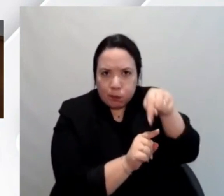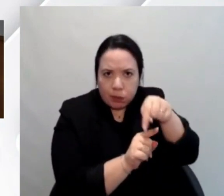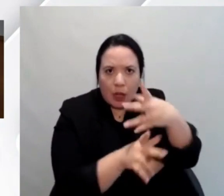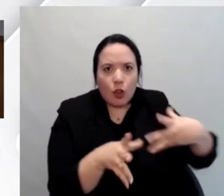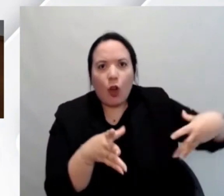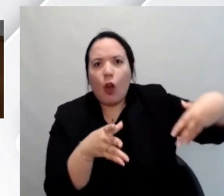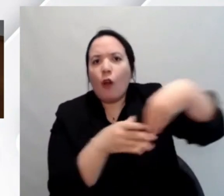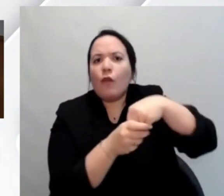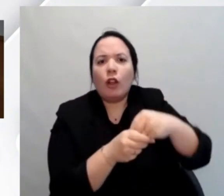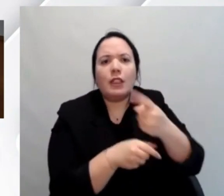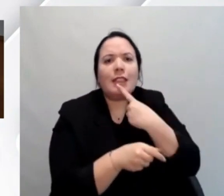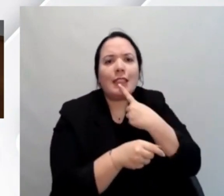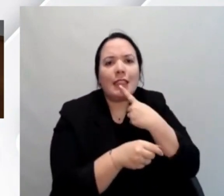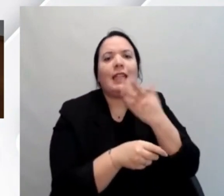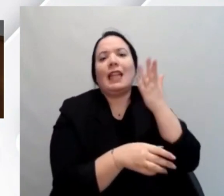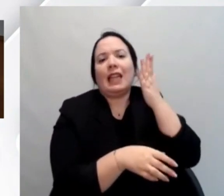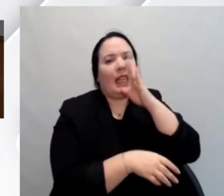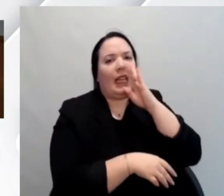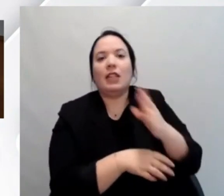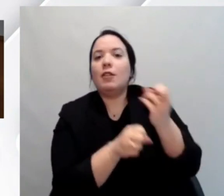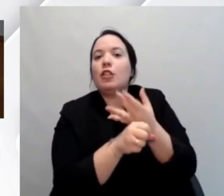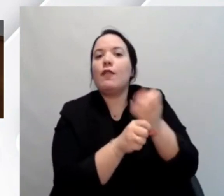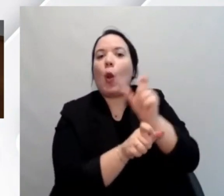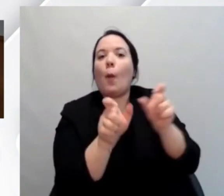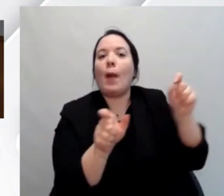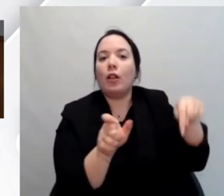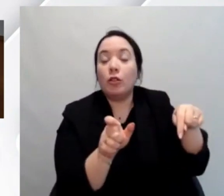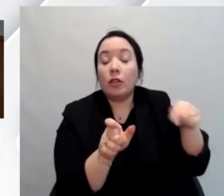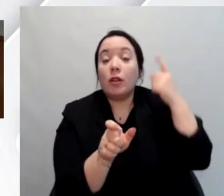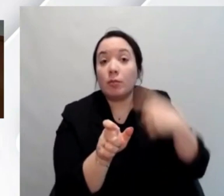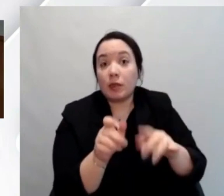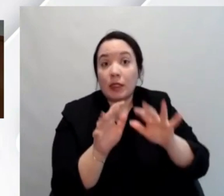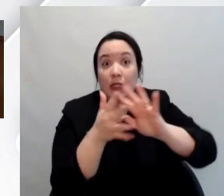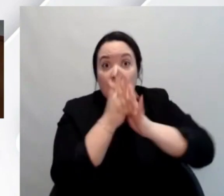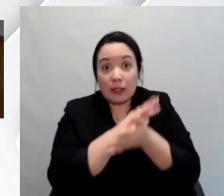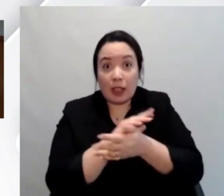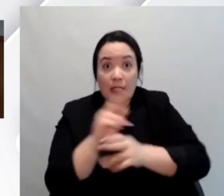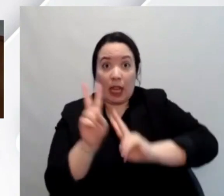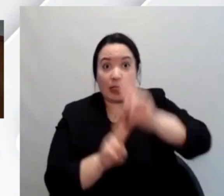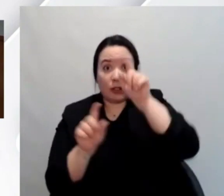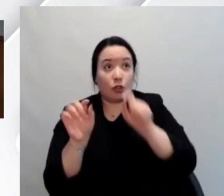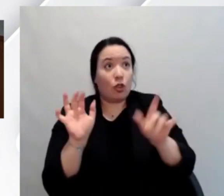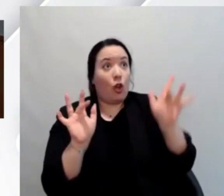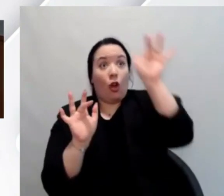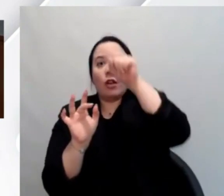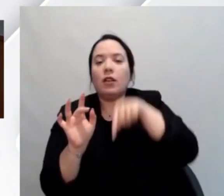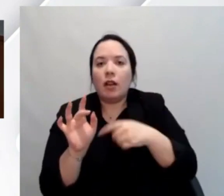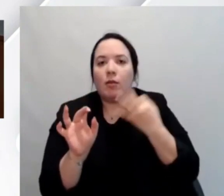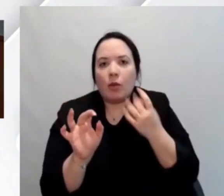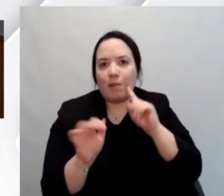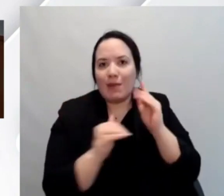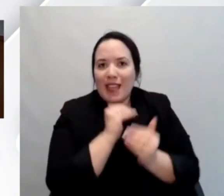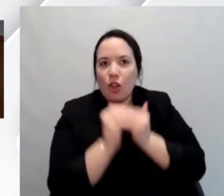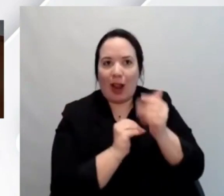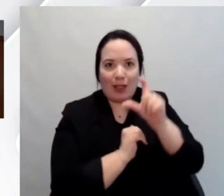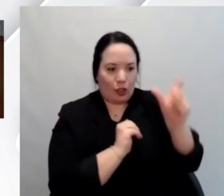direttamente chi la sviluppava e quindi anche in altri paesi si sono avvantaggiati del lavoro dei miglioramenti che era